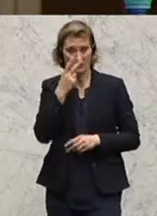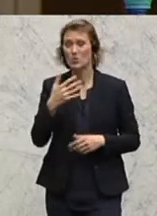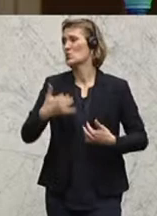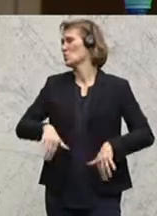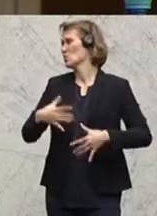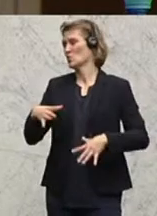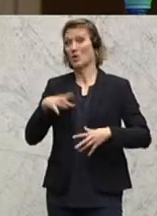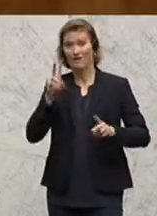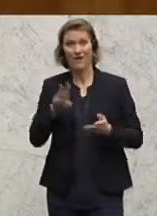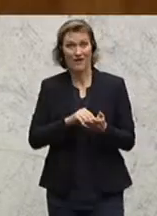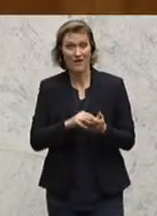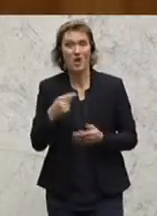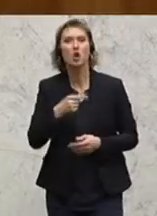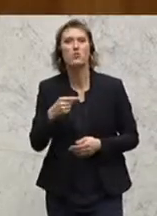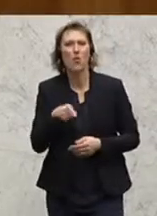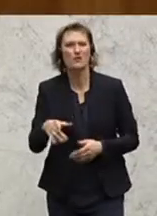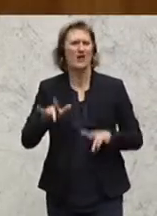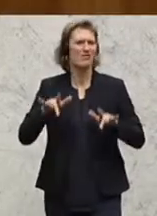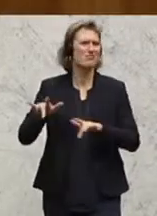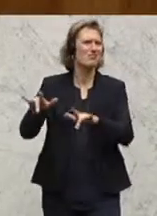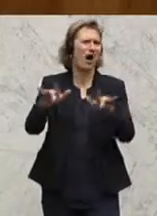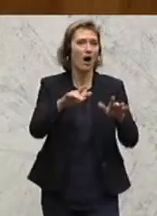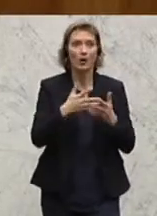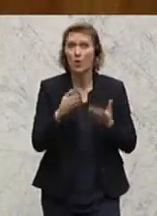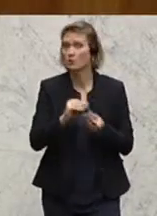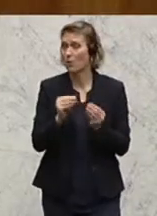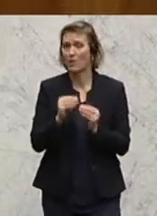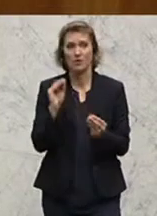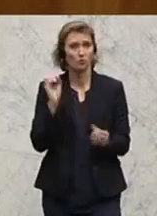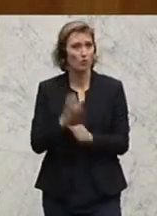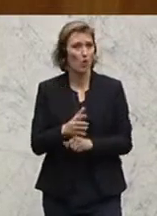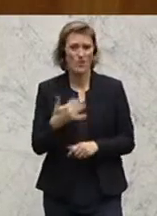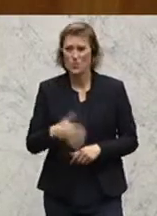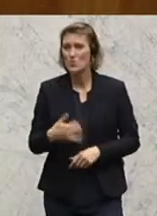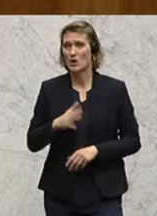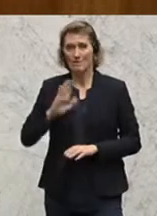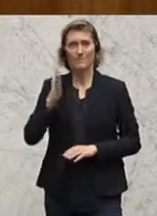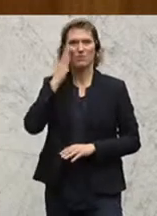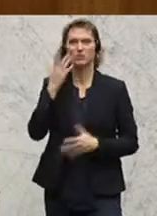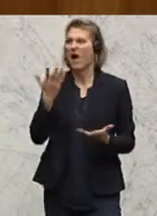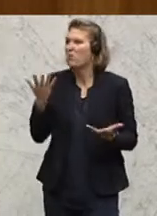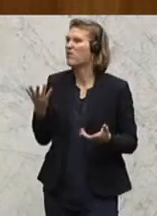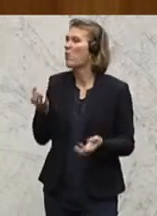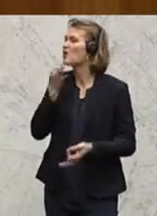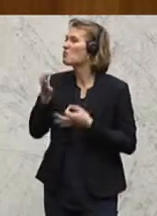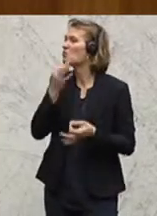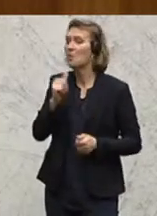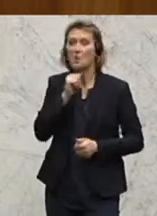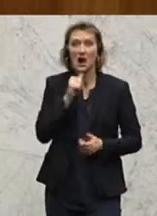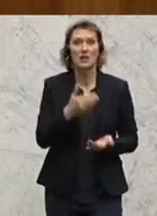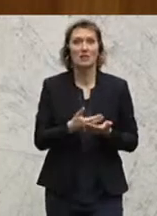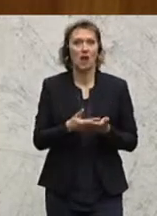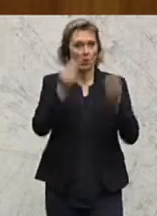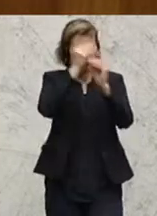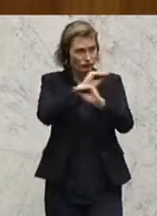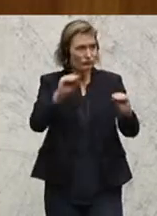Glyphosat wird groß eingesetzt, hat einer der Weinbauern gesagt. Es ist ein Problemstoff. Es ist uns bewusst. Aber es gibt keine Information, und das möchte